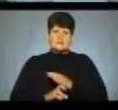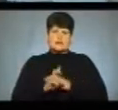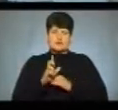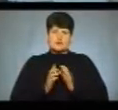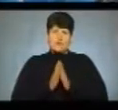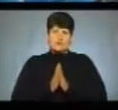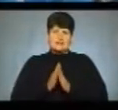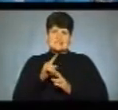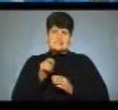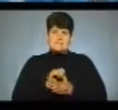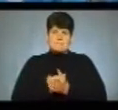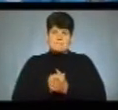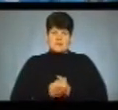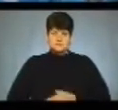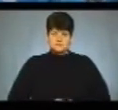помолитися за мир.